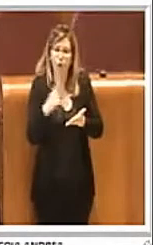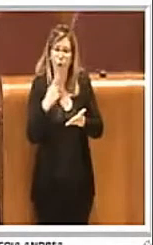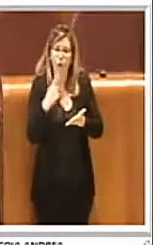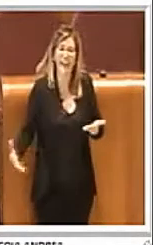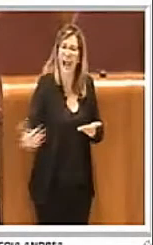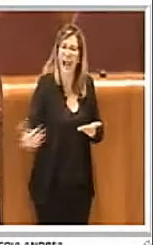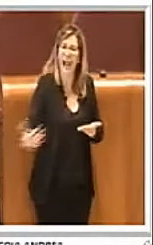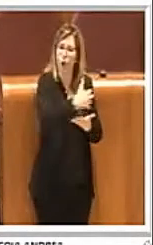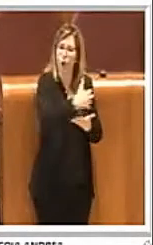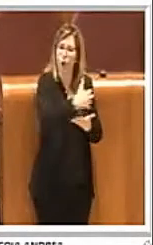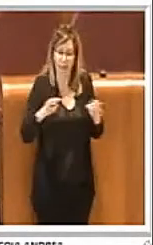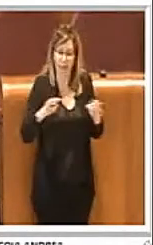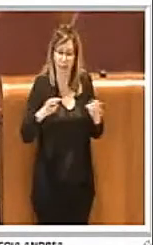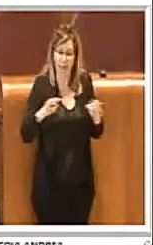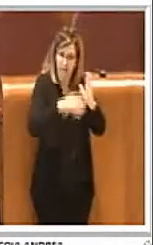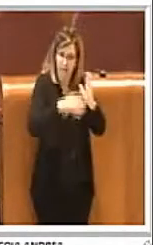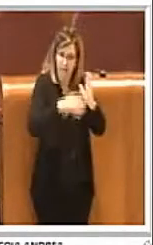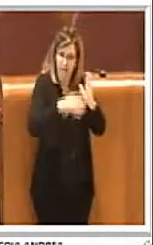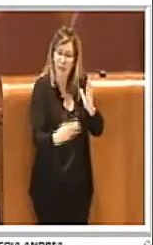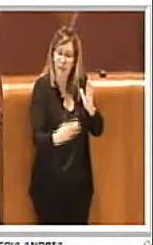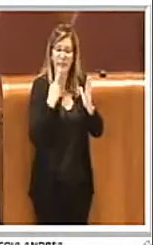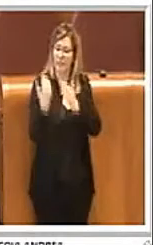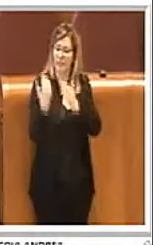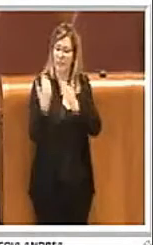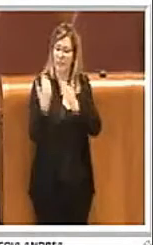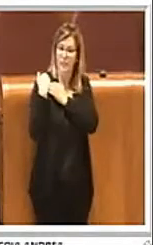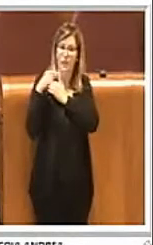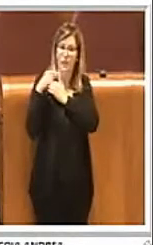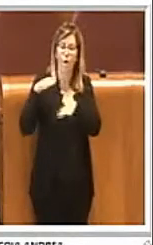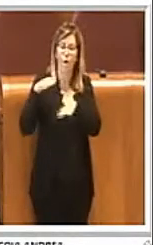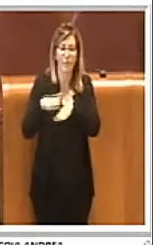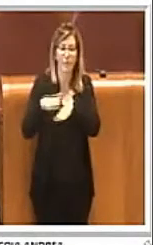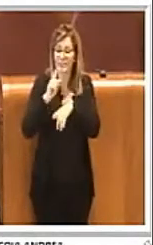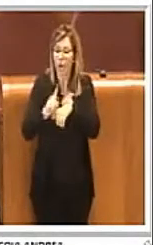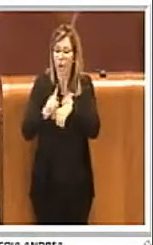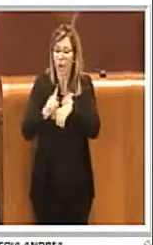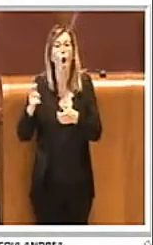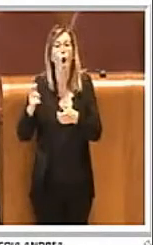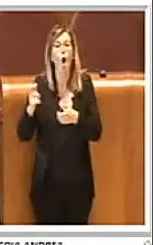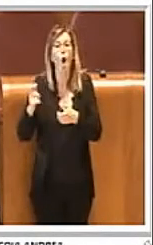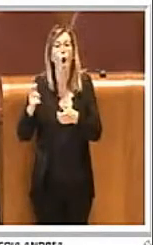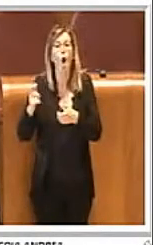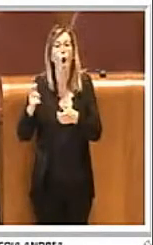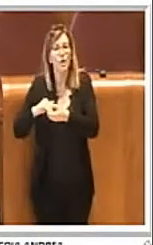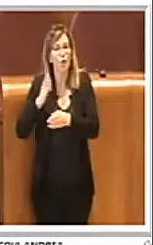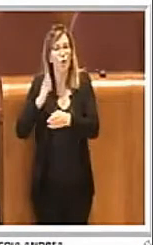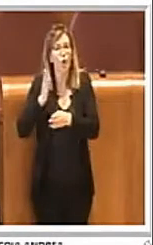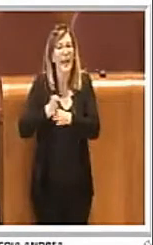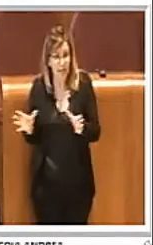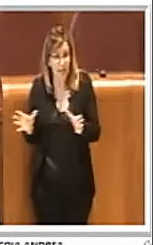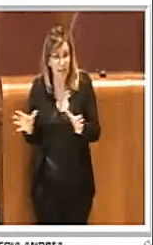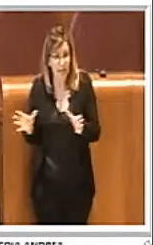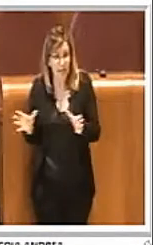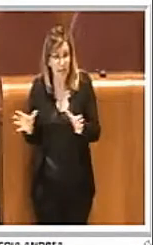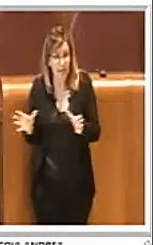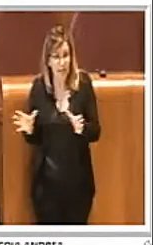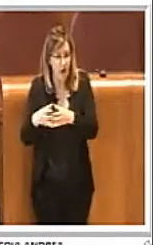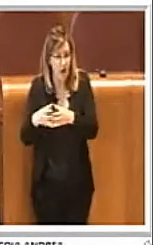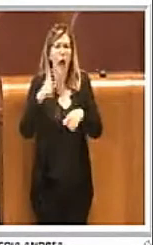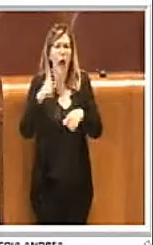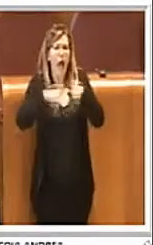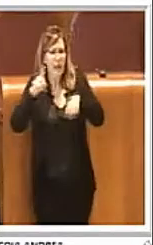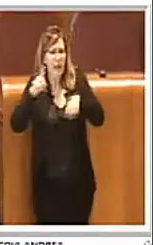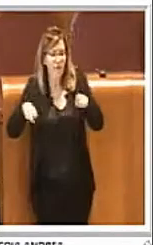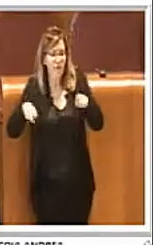ha competenza in materia, cioè le associazioni di categoria. A volte avveniva che l'orario di raccolta